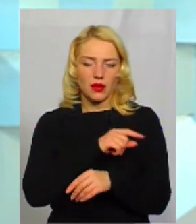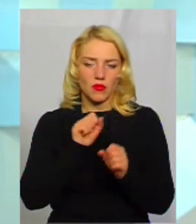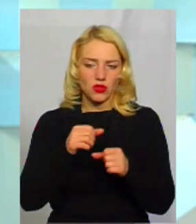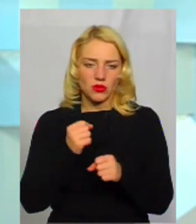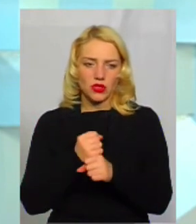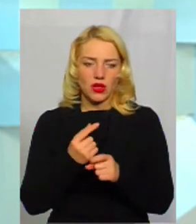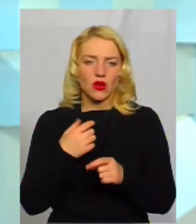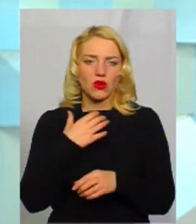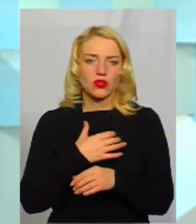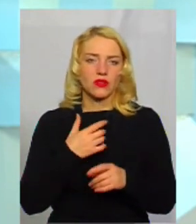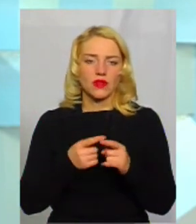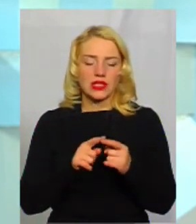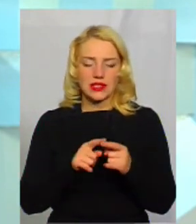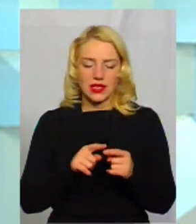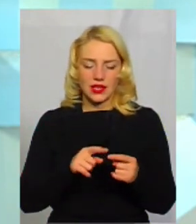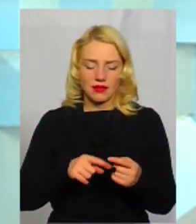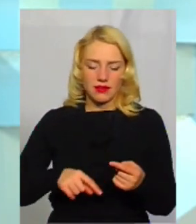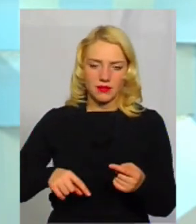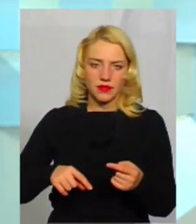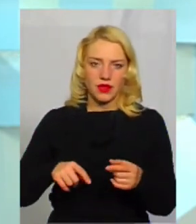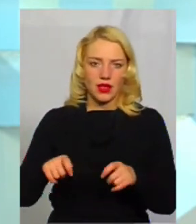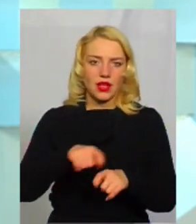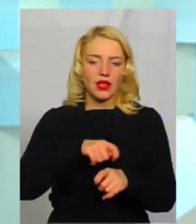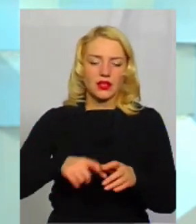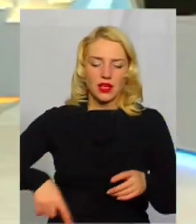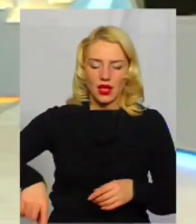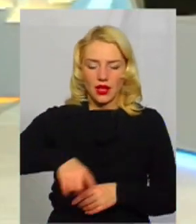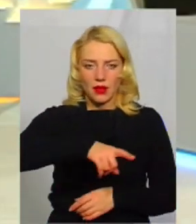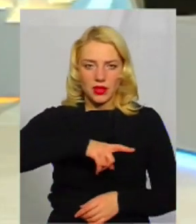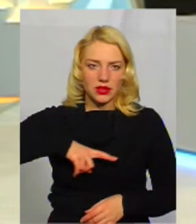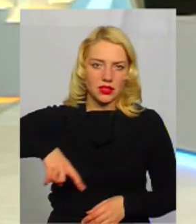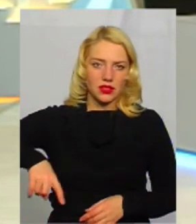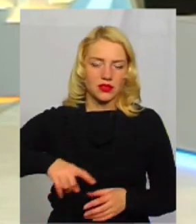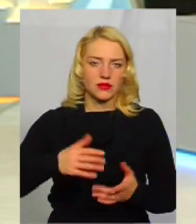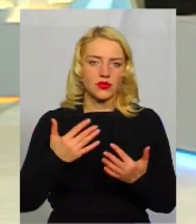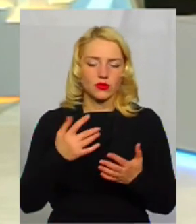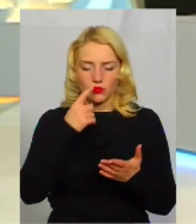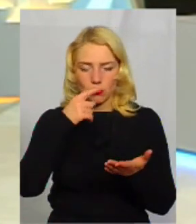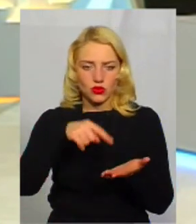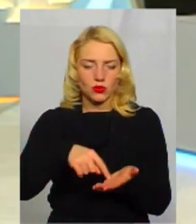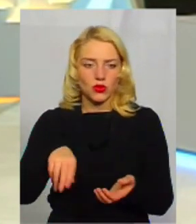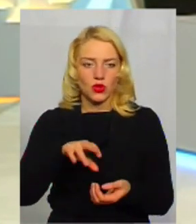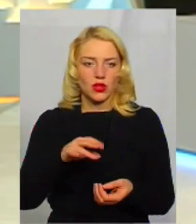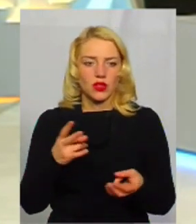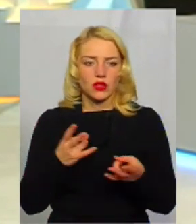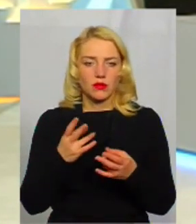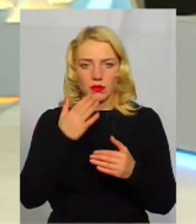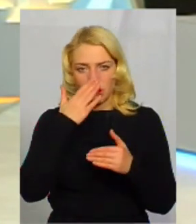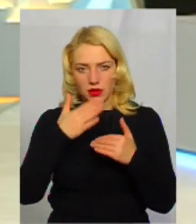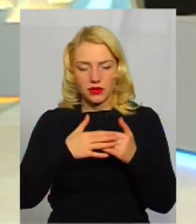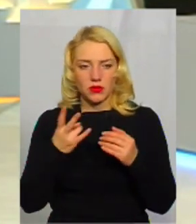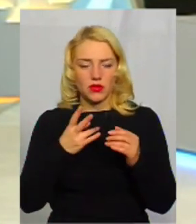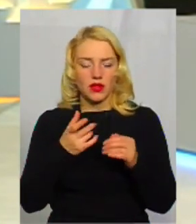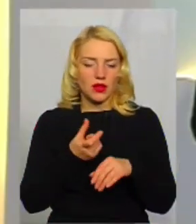це визначення, це діаметр доступної медичної допомоги для лікарні повинен бути не більше